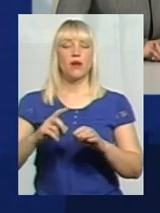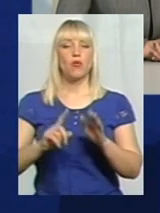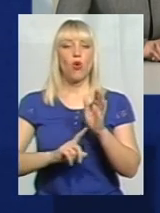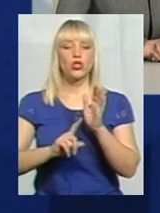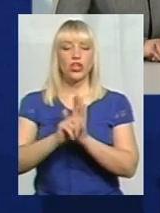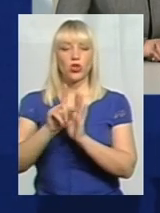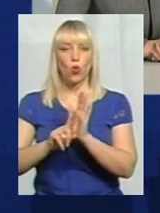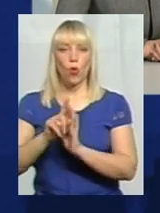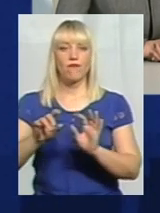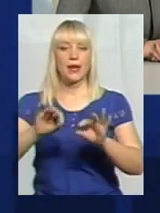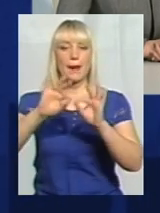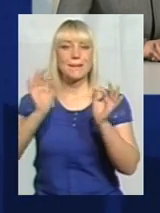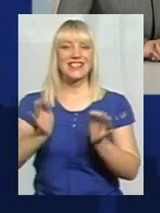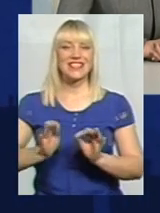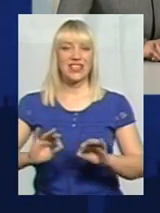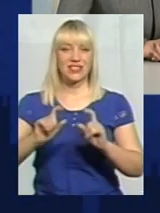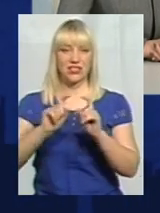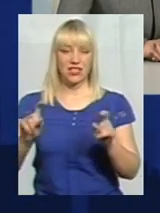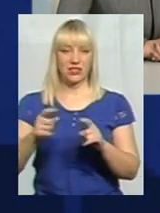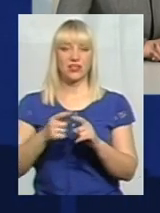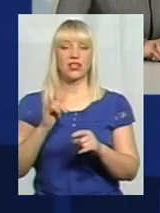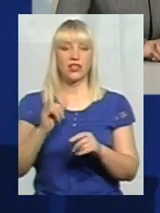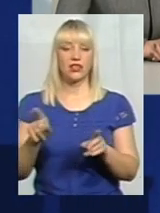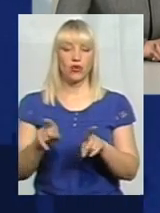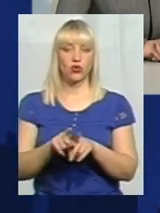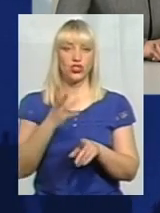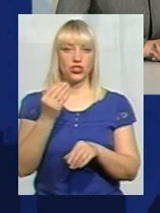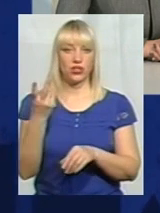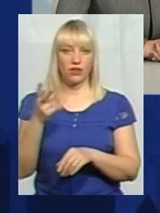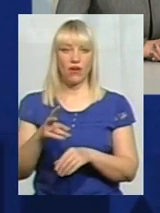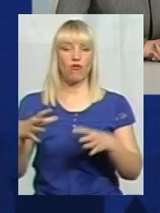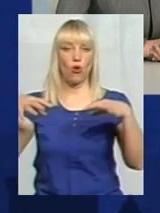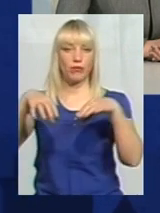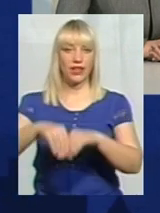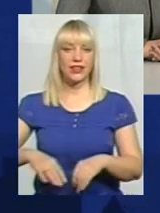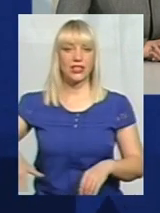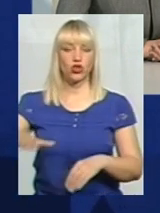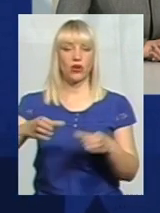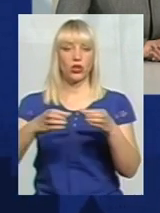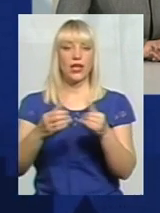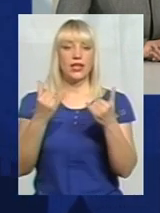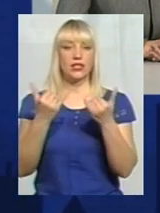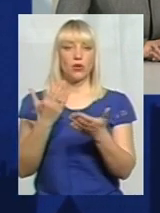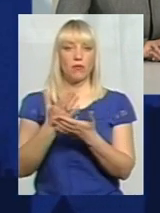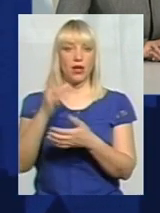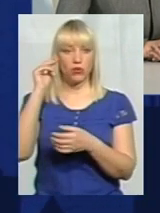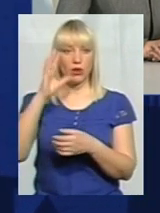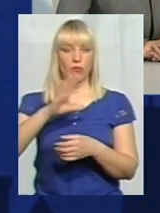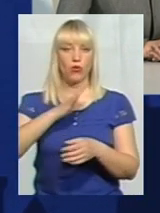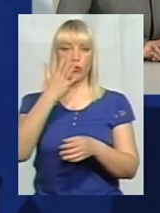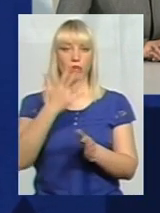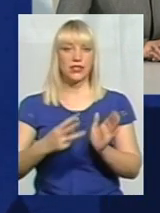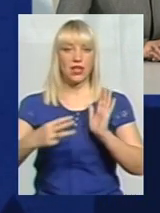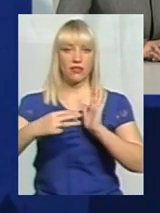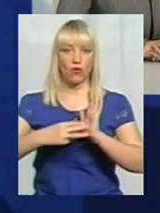2017-му також два мистецьких заклади в об'єднаних територіальних громадах. Тобто, на сьогодні ми маємо цифру. Було 58